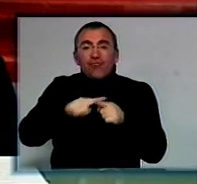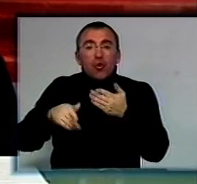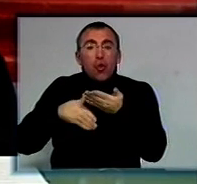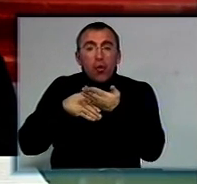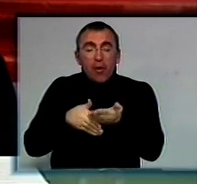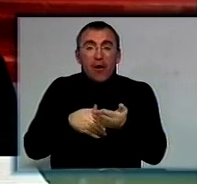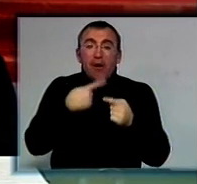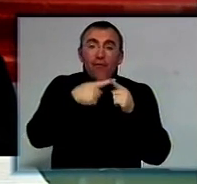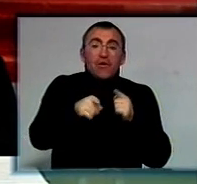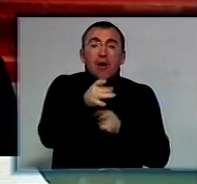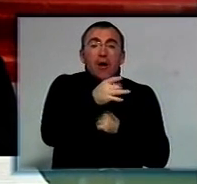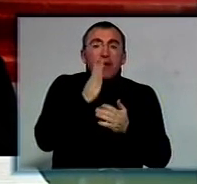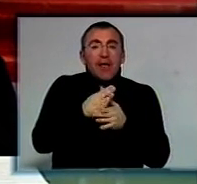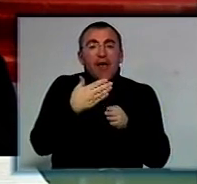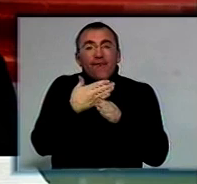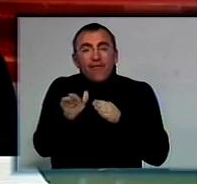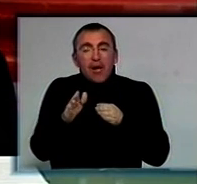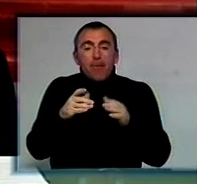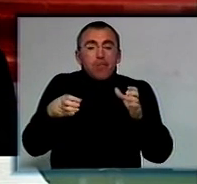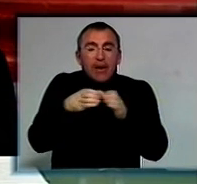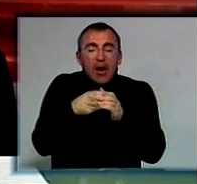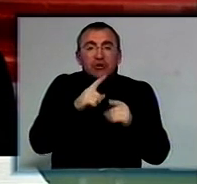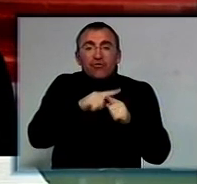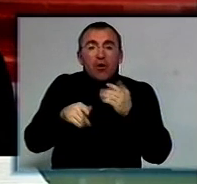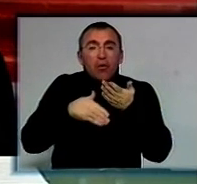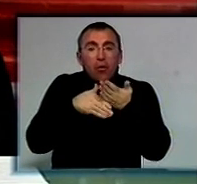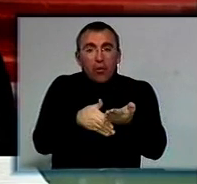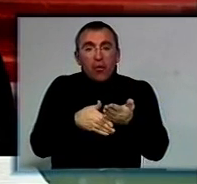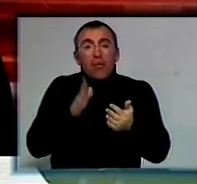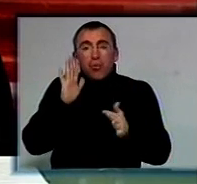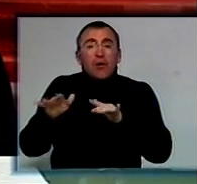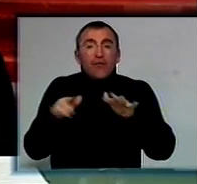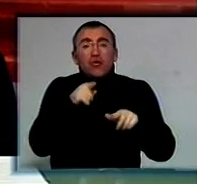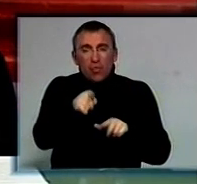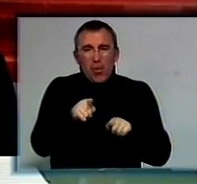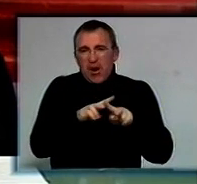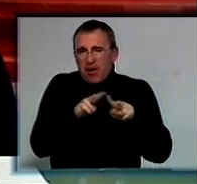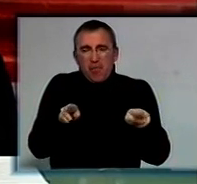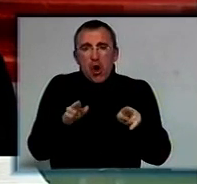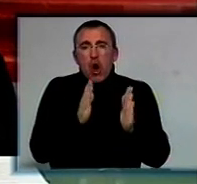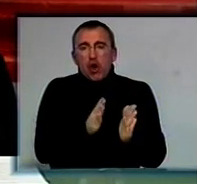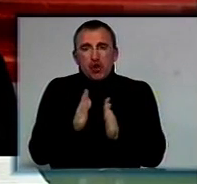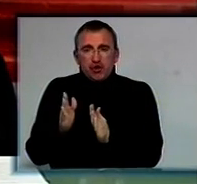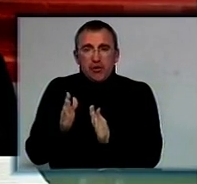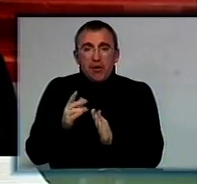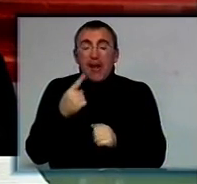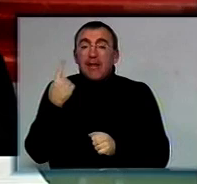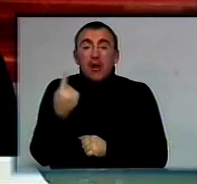районах є відділення, є бригади швидкої допомоги, які будуть функціювати в тому ж самому режимі. Єдине, що